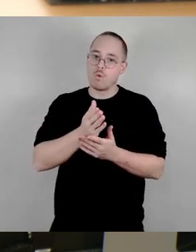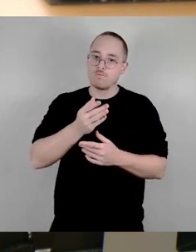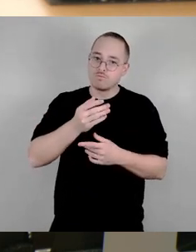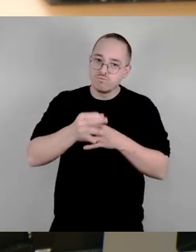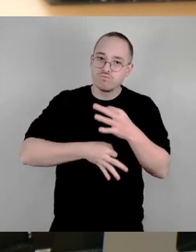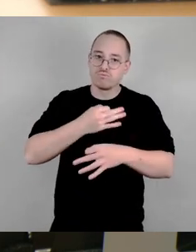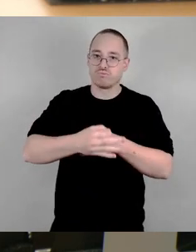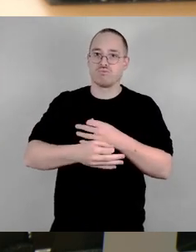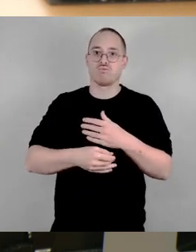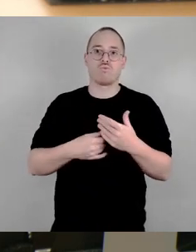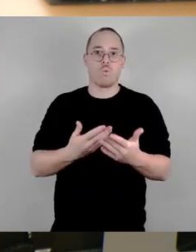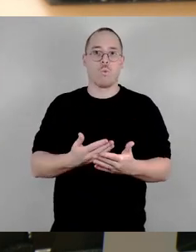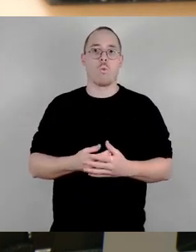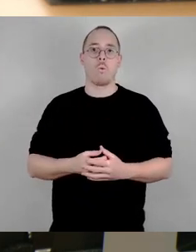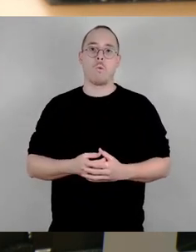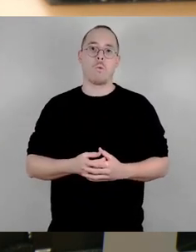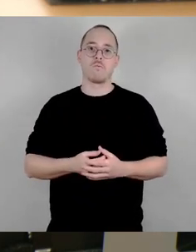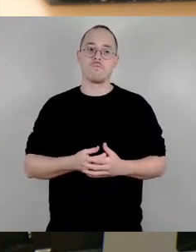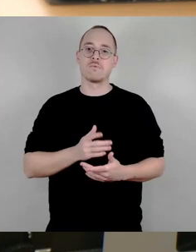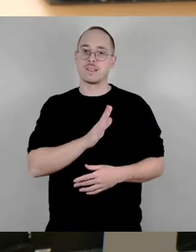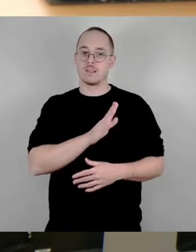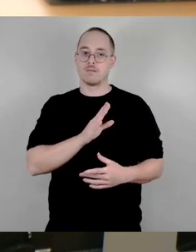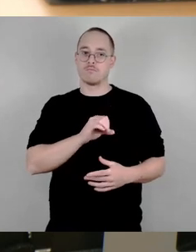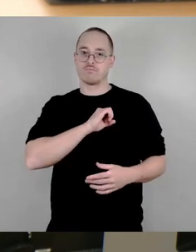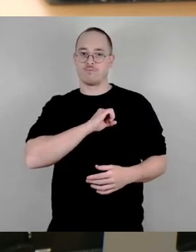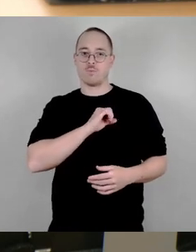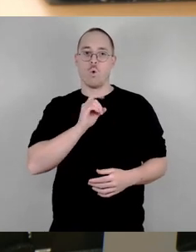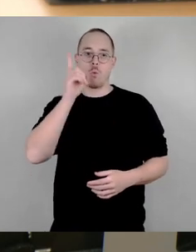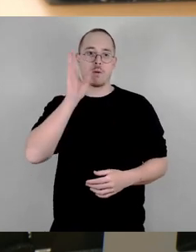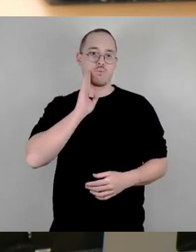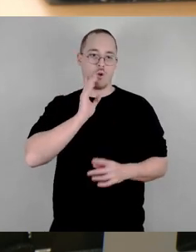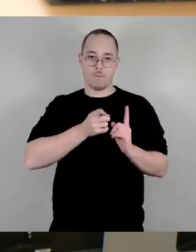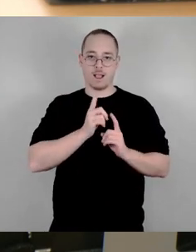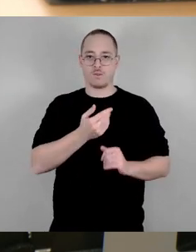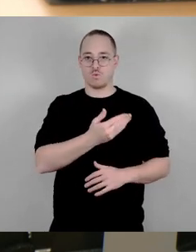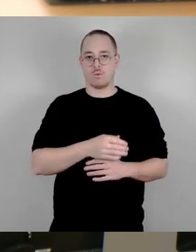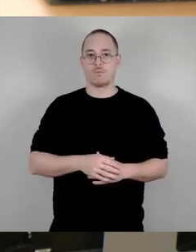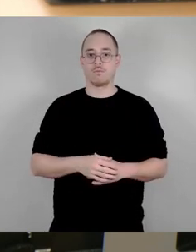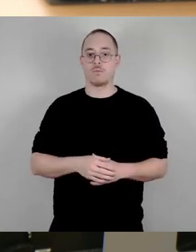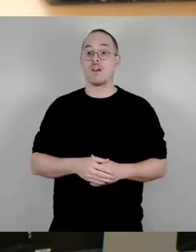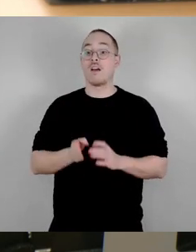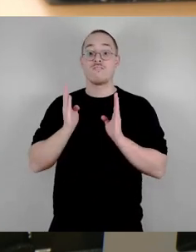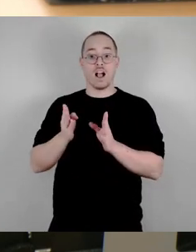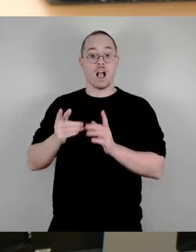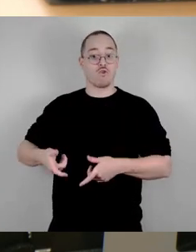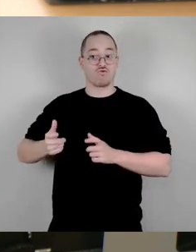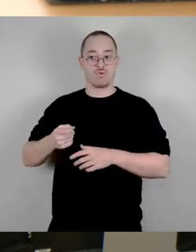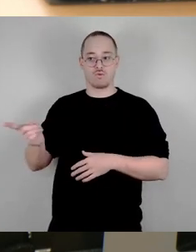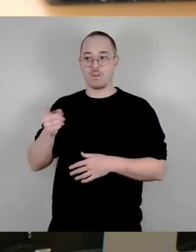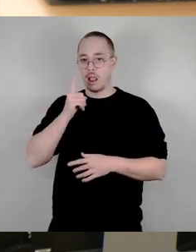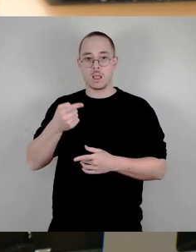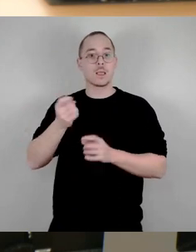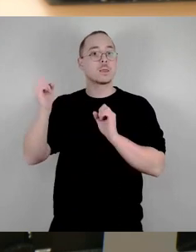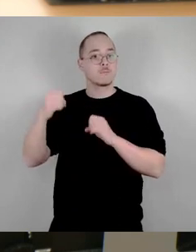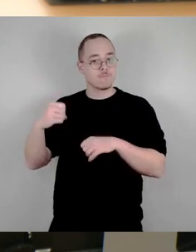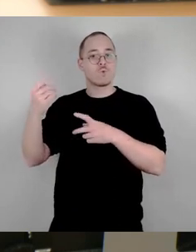Fachausschuss hat das ausschließlich Zustimmungen und Enthaltungen erfahren, keine Nein-Stimme. Ich werbe insofern